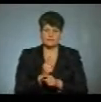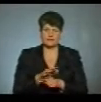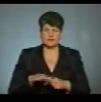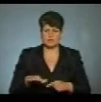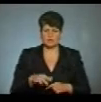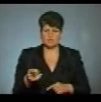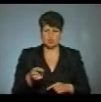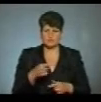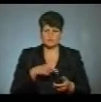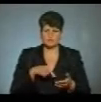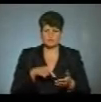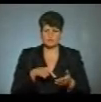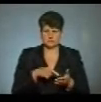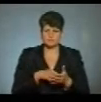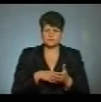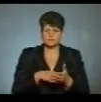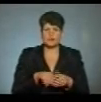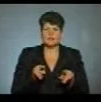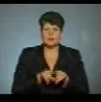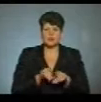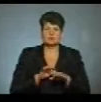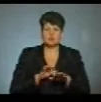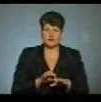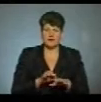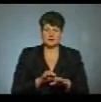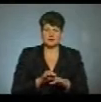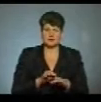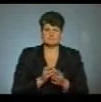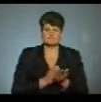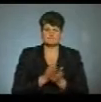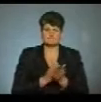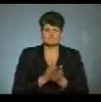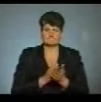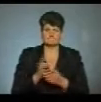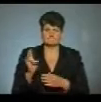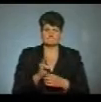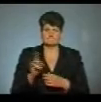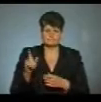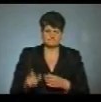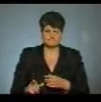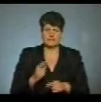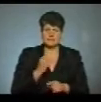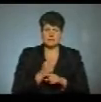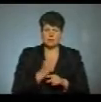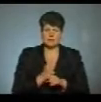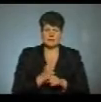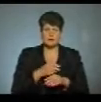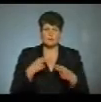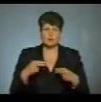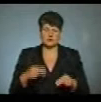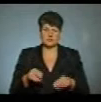території Тернопільської міської територіальної громади, також проведення поминальних підправок. Заборонити реалізацію вагового морозива